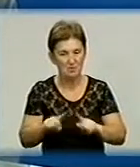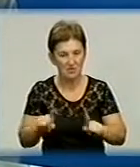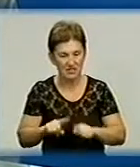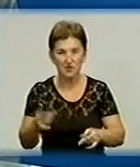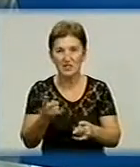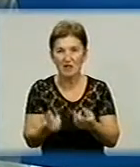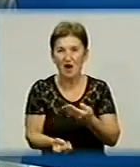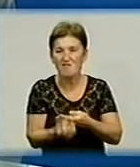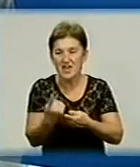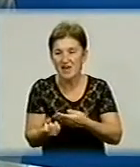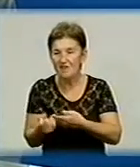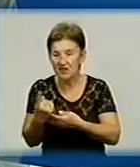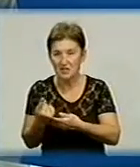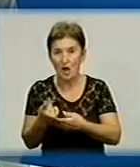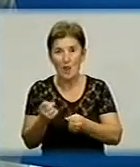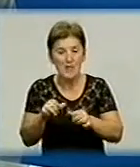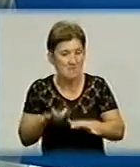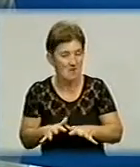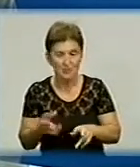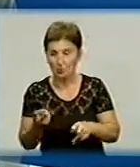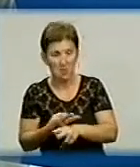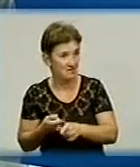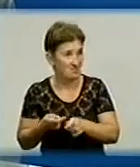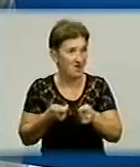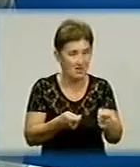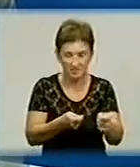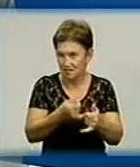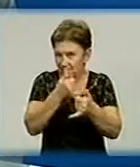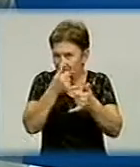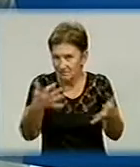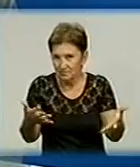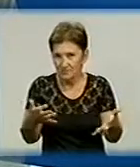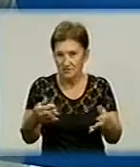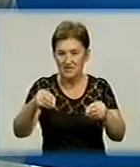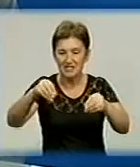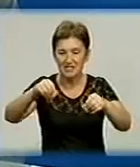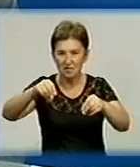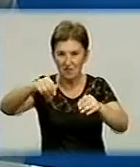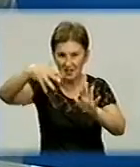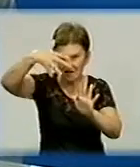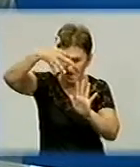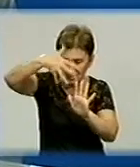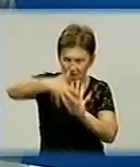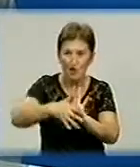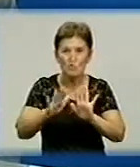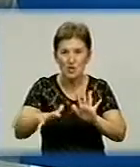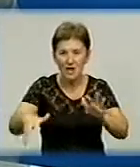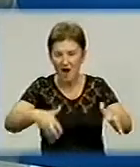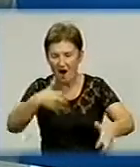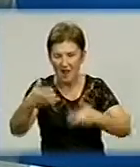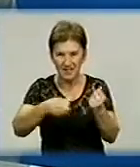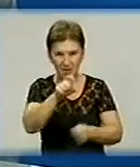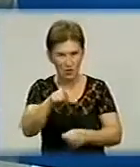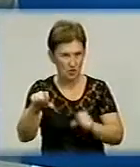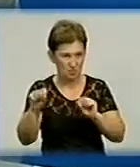І виявити їх, виїхавши на місце, неможливо, тому що вони знаходяться в товщій землі. Тільки фахівець, археолог може це зробити. Я вам покажу просто